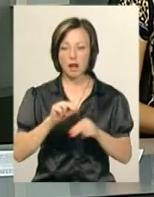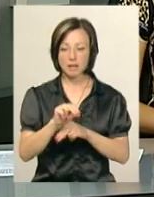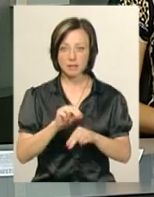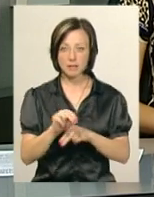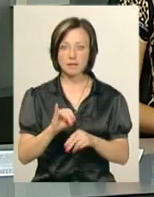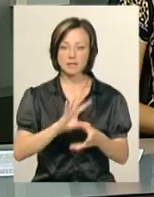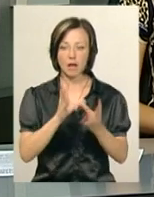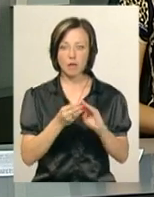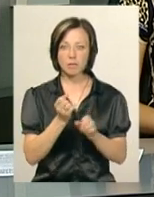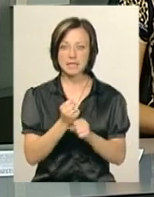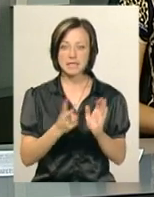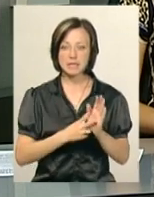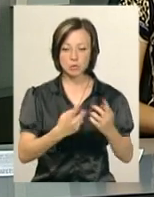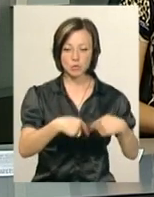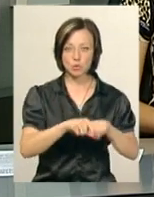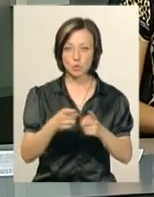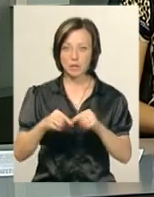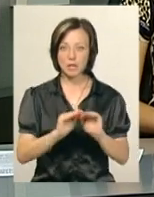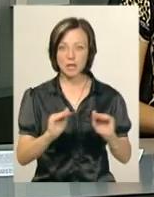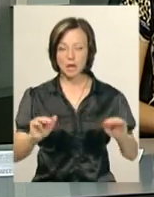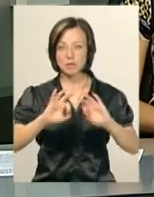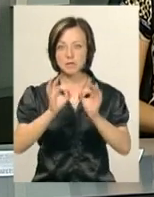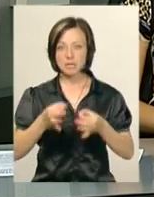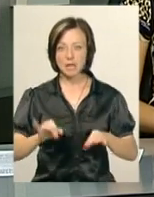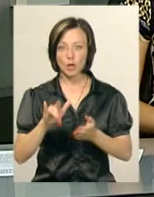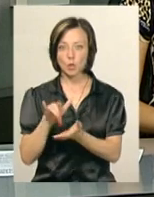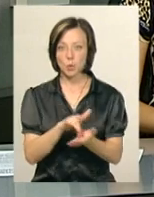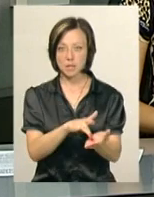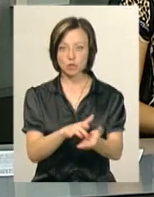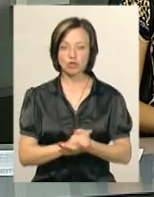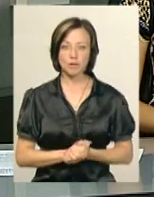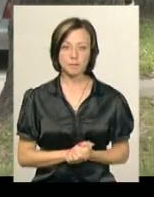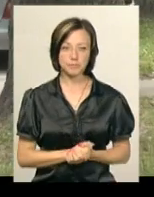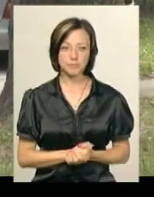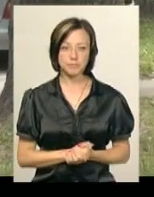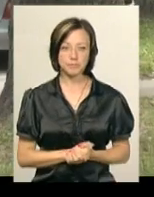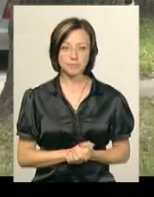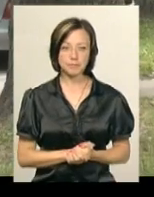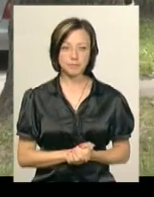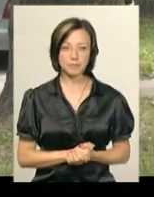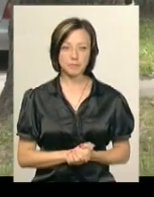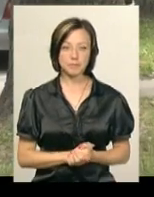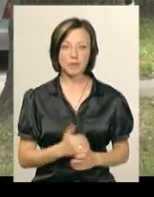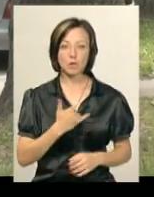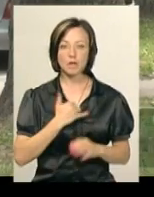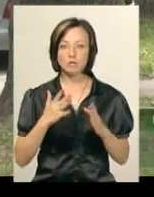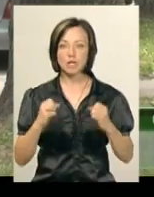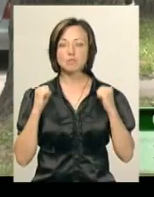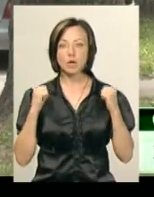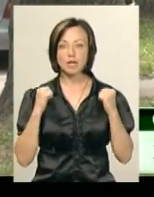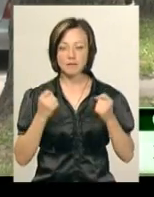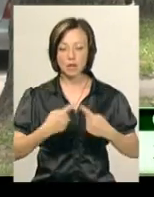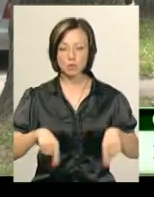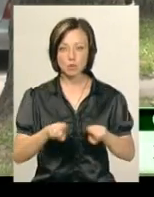Загалом працюватимуть сім зон, серед яких дитяча, мистецька і туристична. «У нас буде спортивна зона, там де